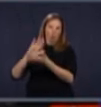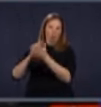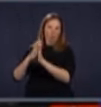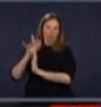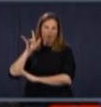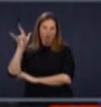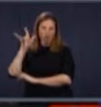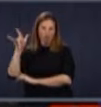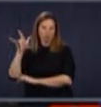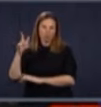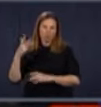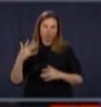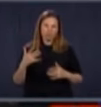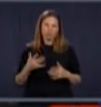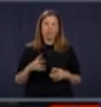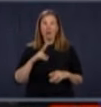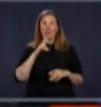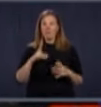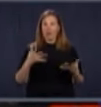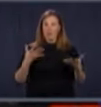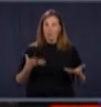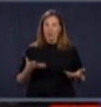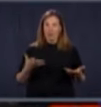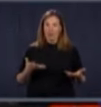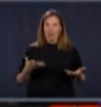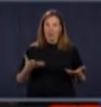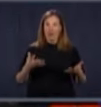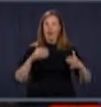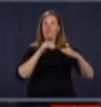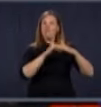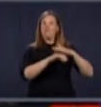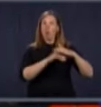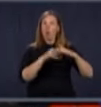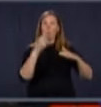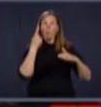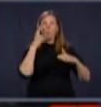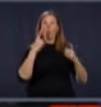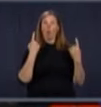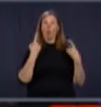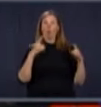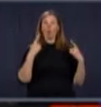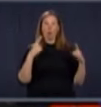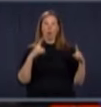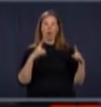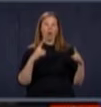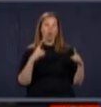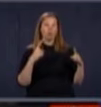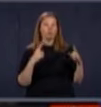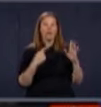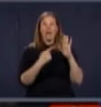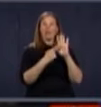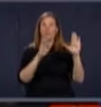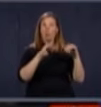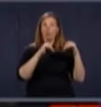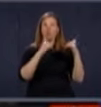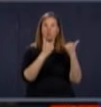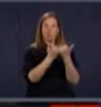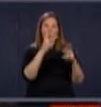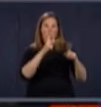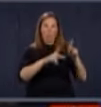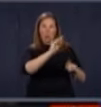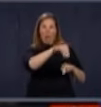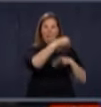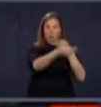probablement pas du tout assez de fonds dans le fonds d'indemnisation pour rembourser tout le monde.